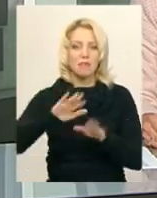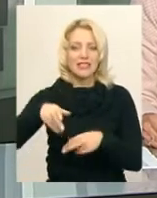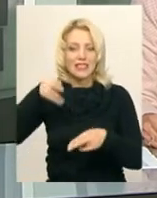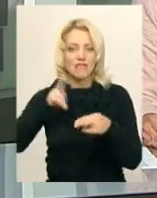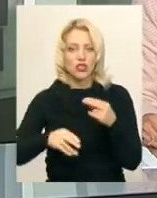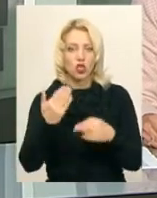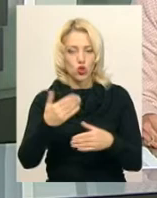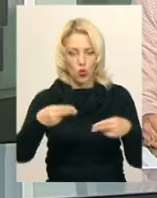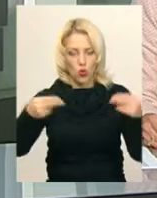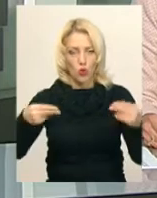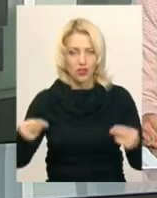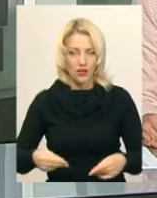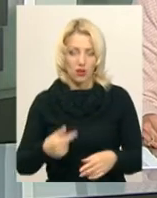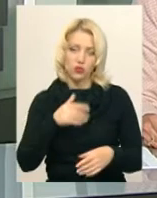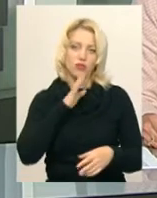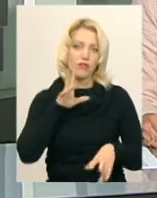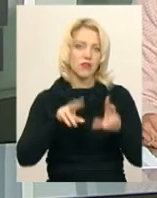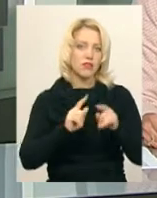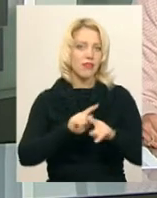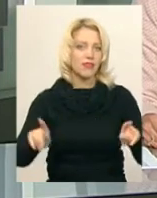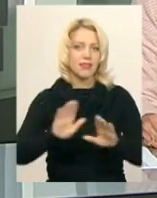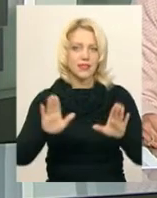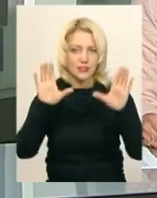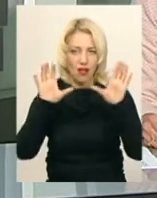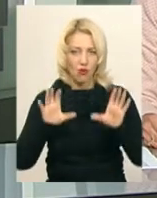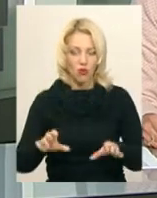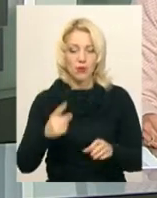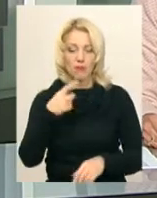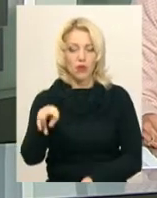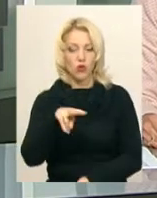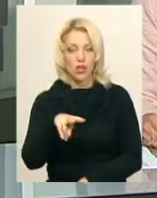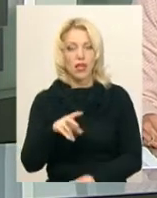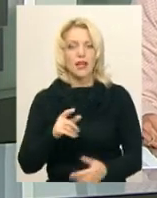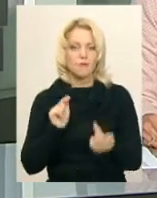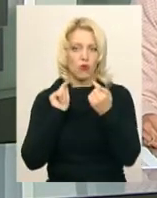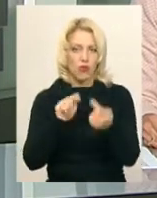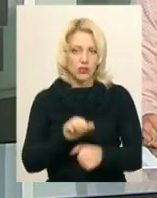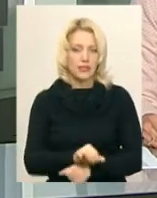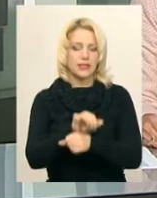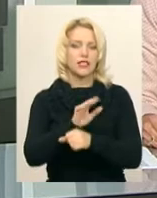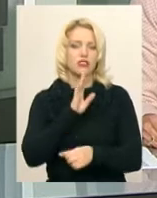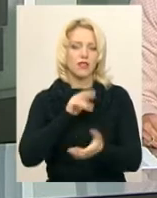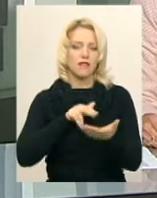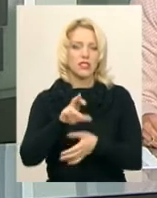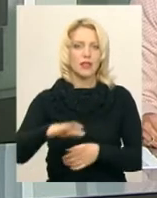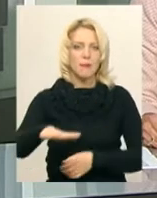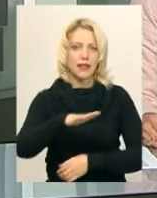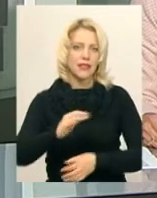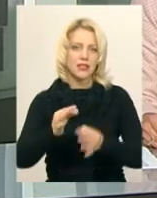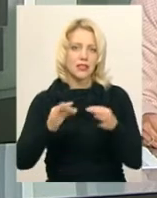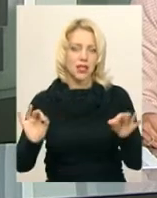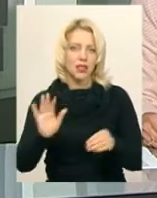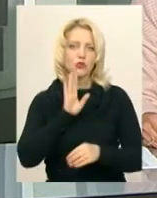Жінка вважає, зробили це незаконно. 1 листопада на знак протесту Раїса Бортнічук вийшла на Хмельницький майдан Незалежності.